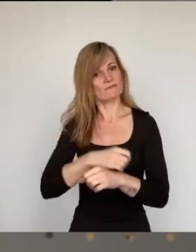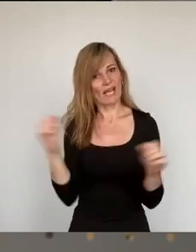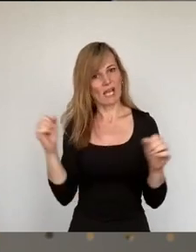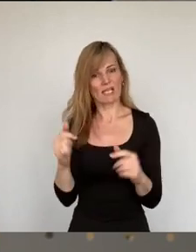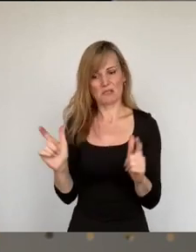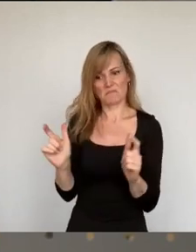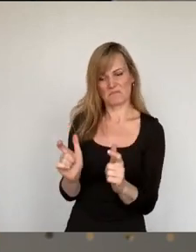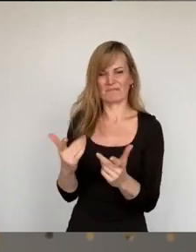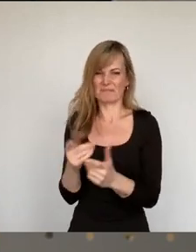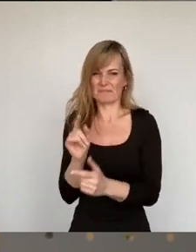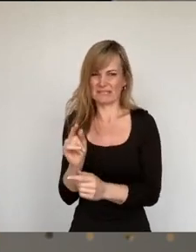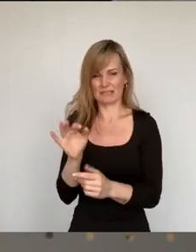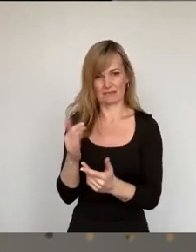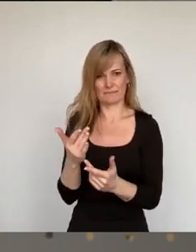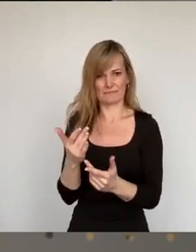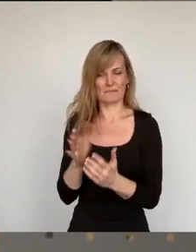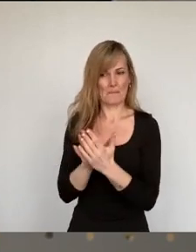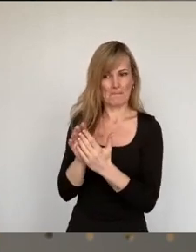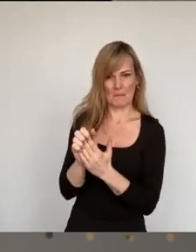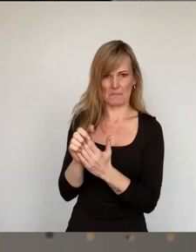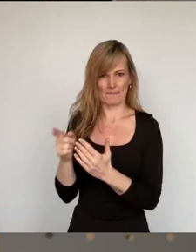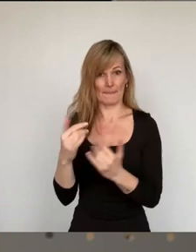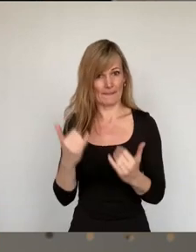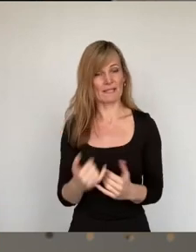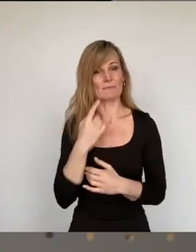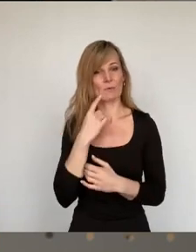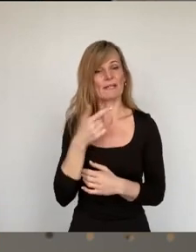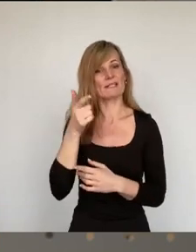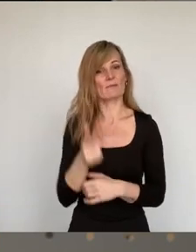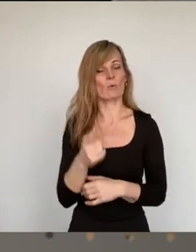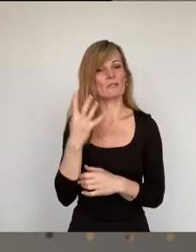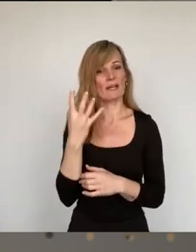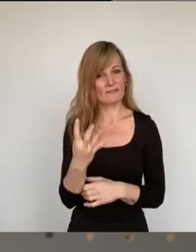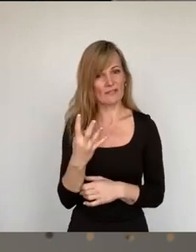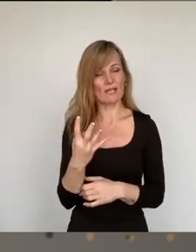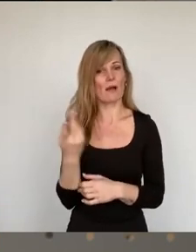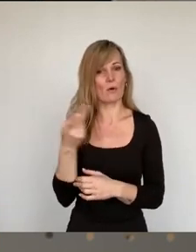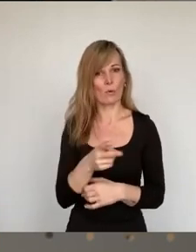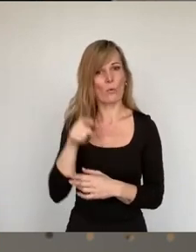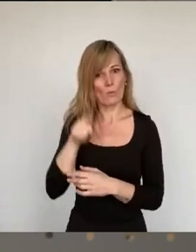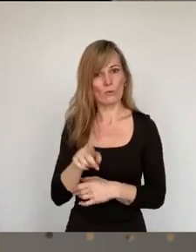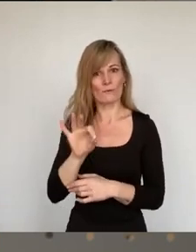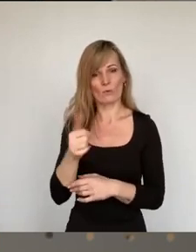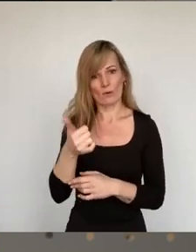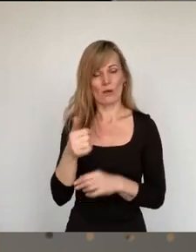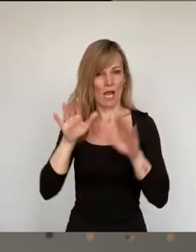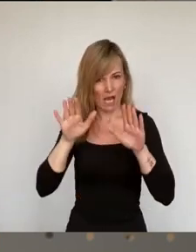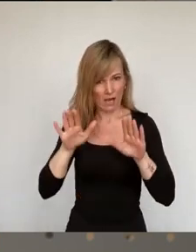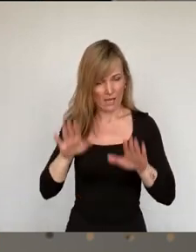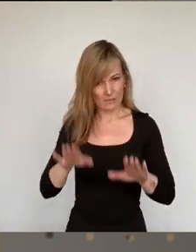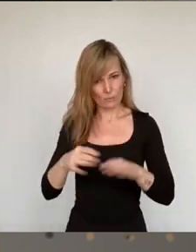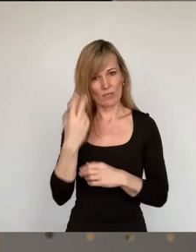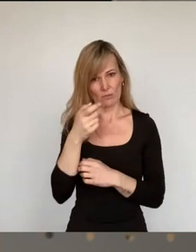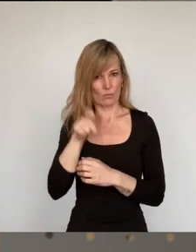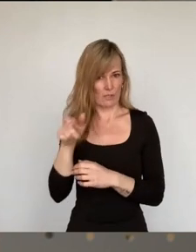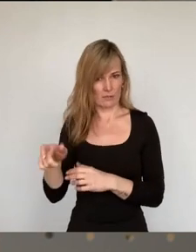aktuell ein Betrag von 204 Euro im Monat zur Verfügung. Das ist das, was